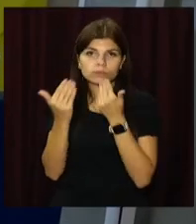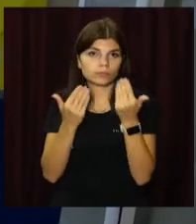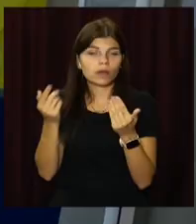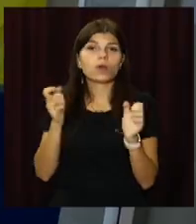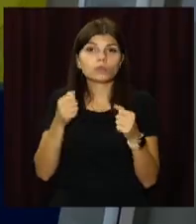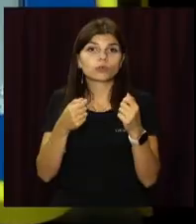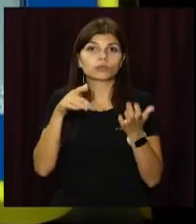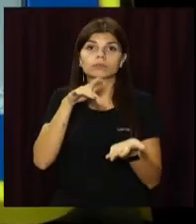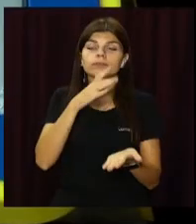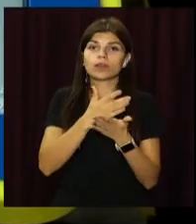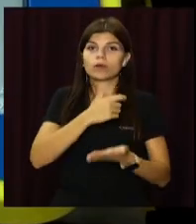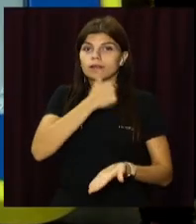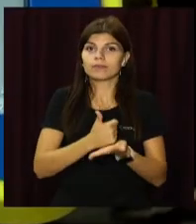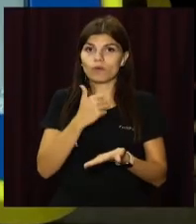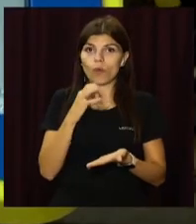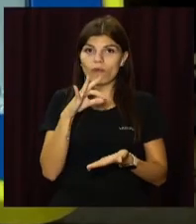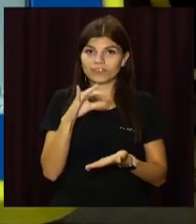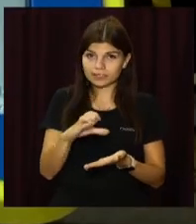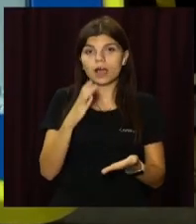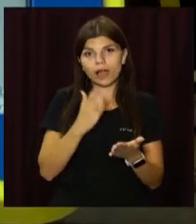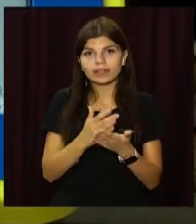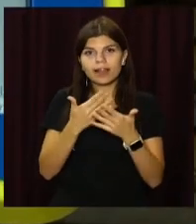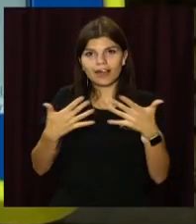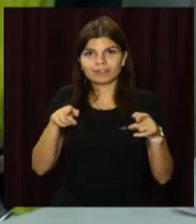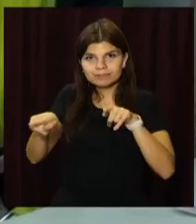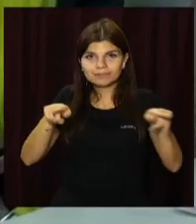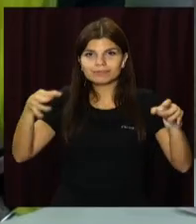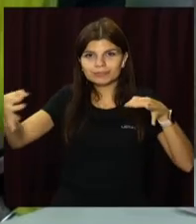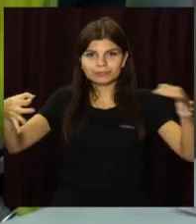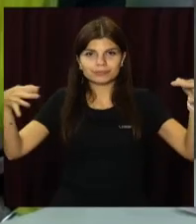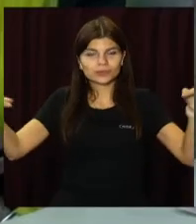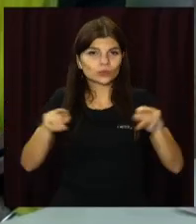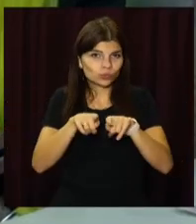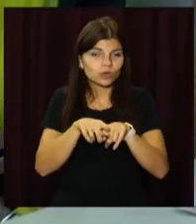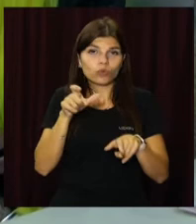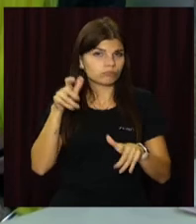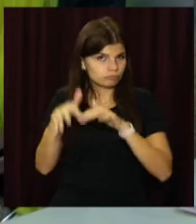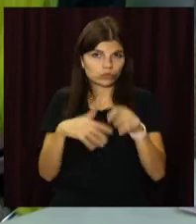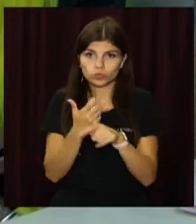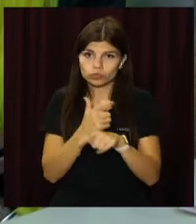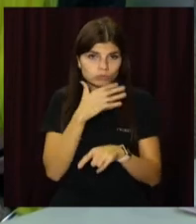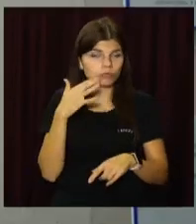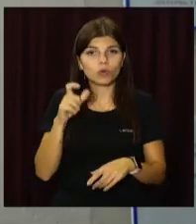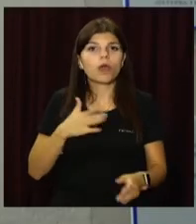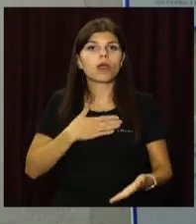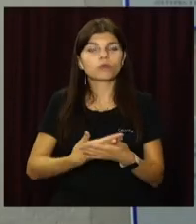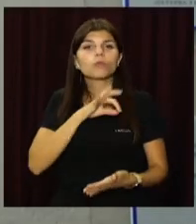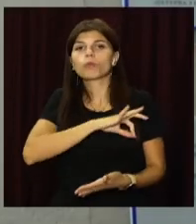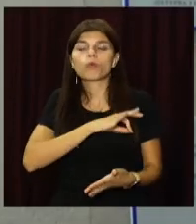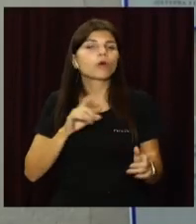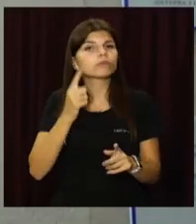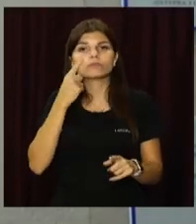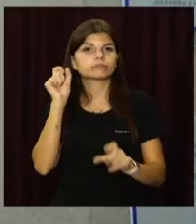його філіях. Мережа зручних офісів щороку обслуговує більше як 250 тисяч мешканців громади. Зокрема, люди активно користуються